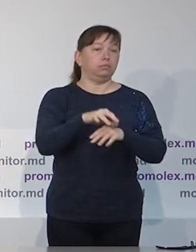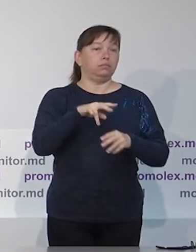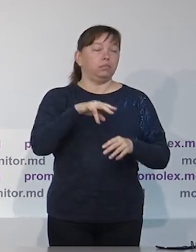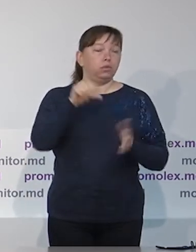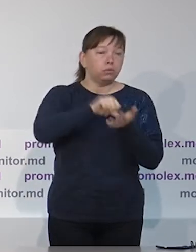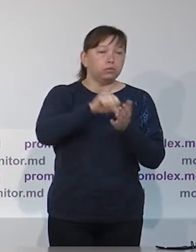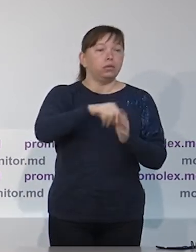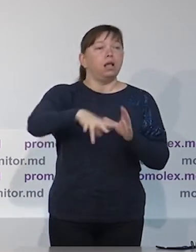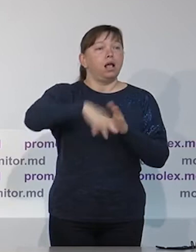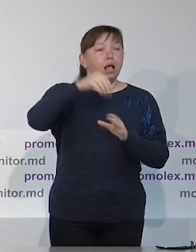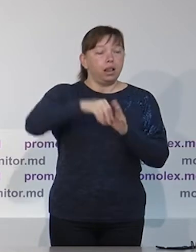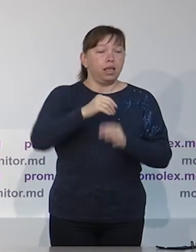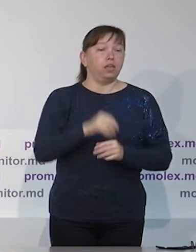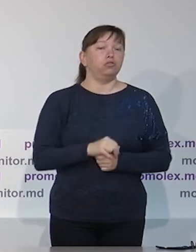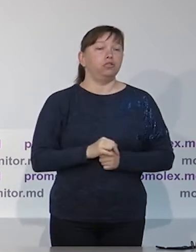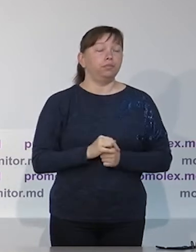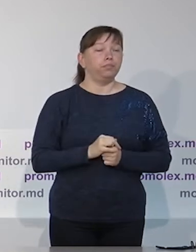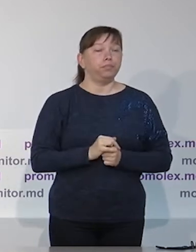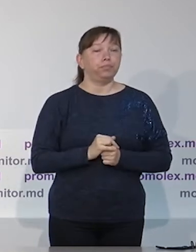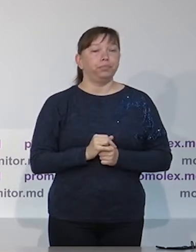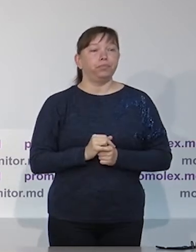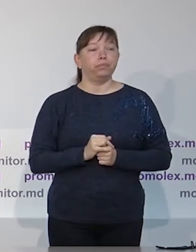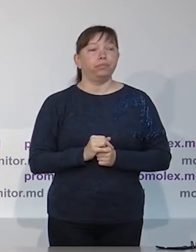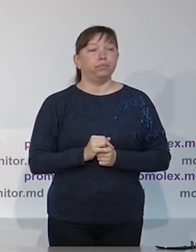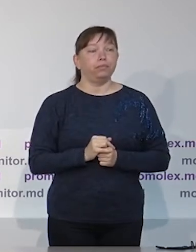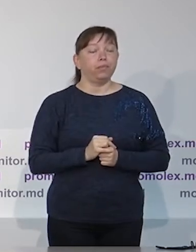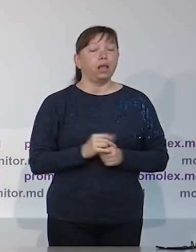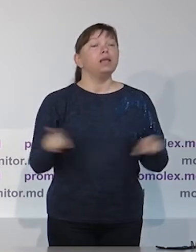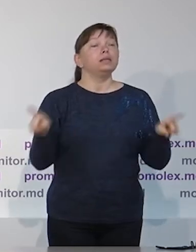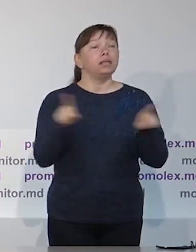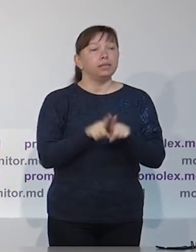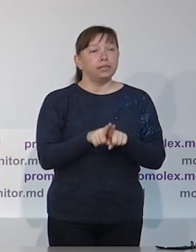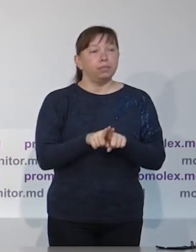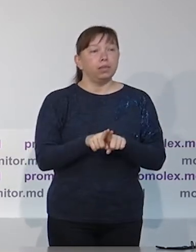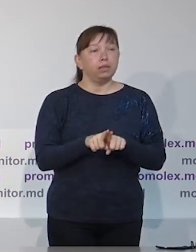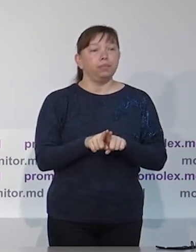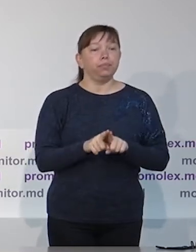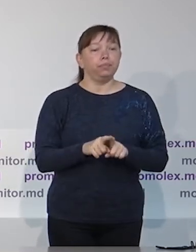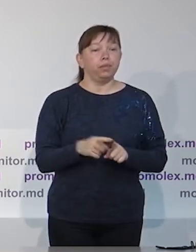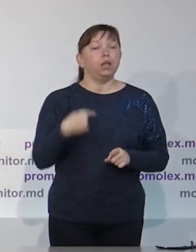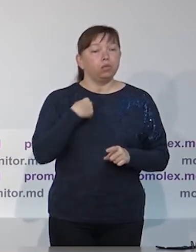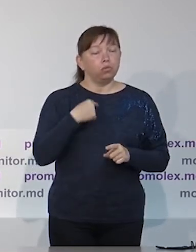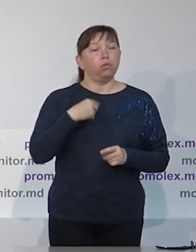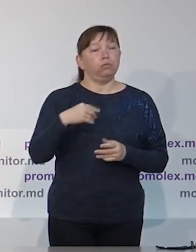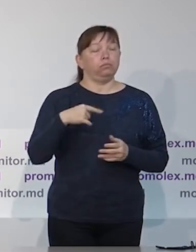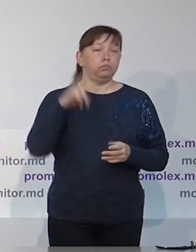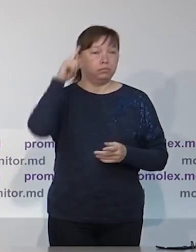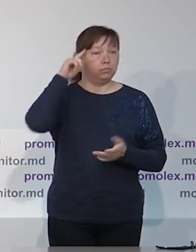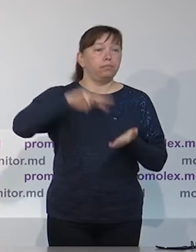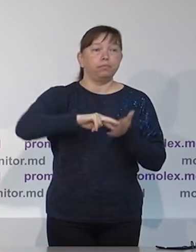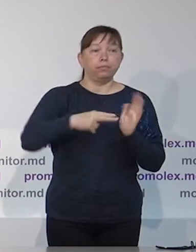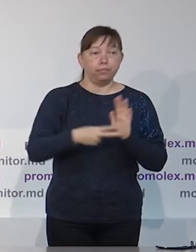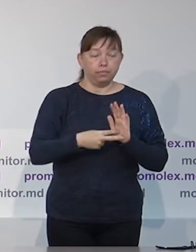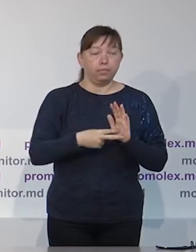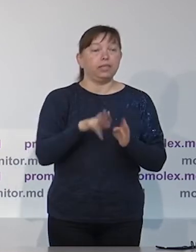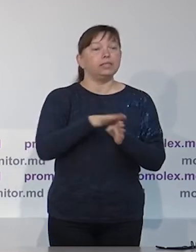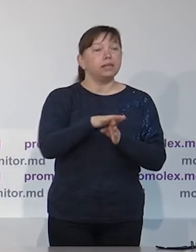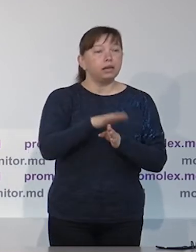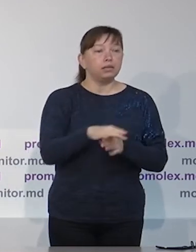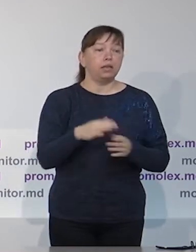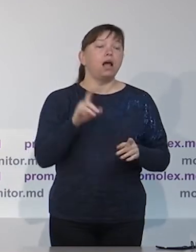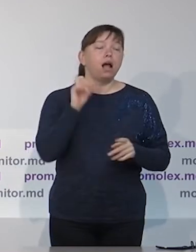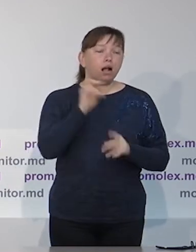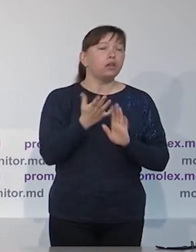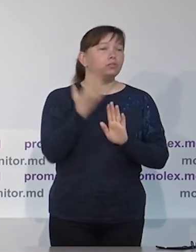территории вокруг участков, потому что многое что в день выборов происходит не только внутри участков, но и за их пределами. Также